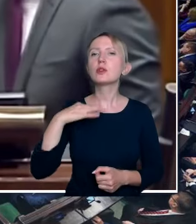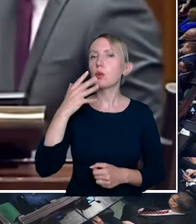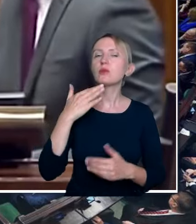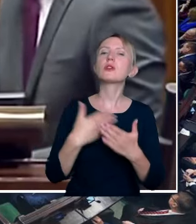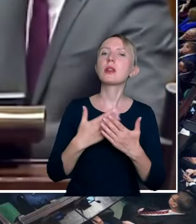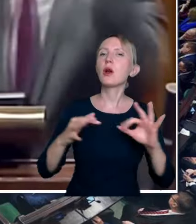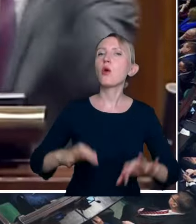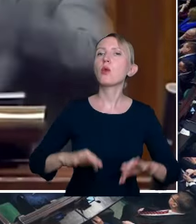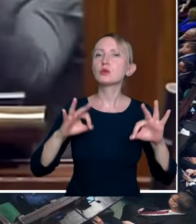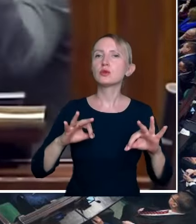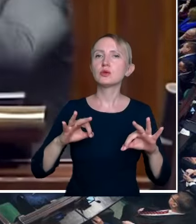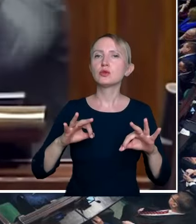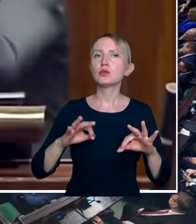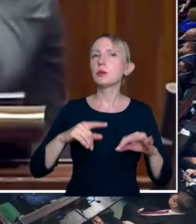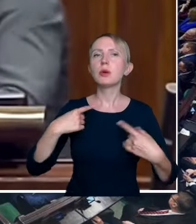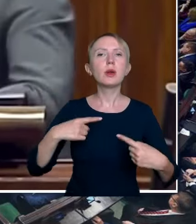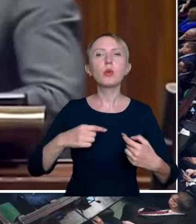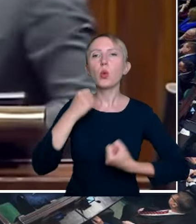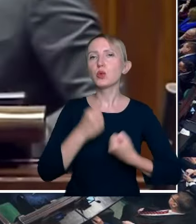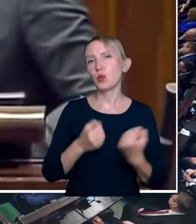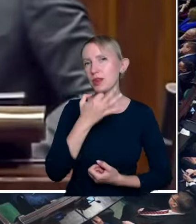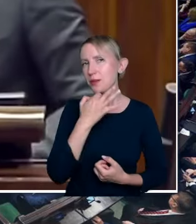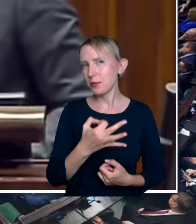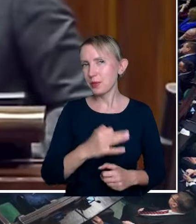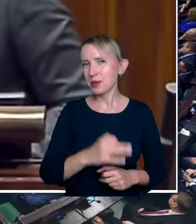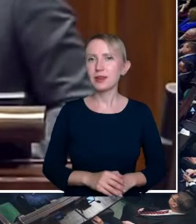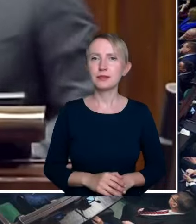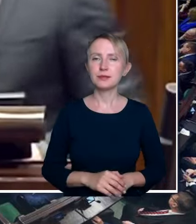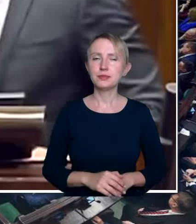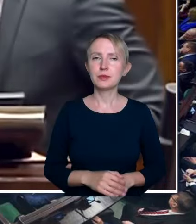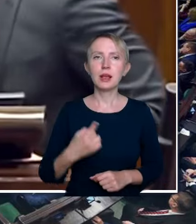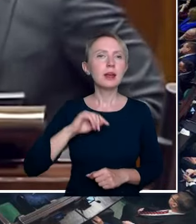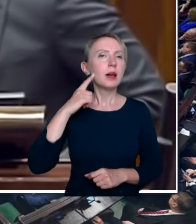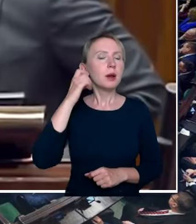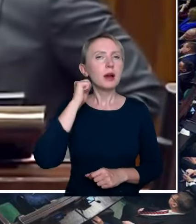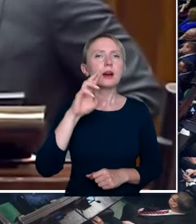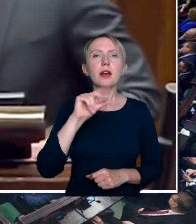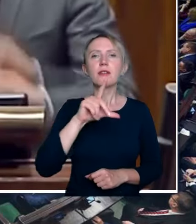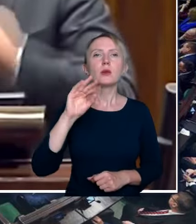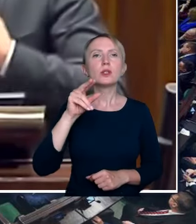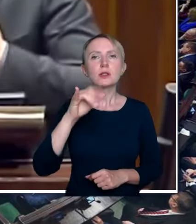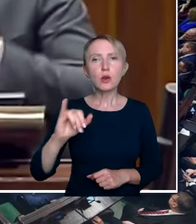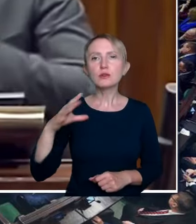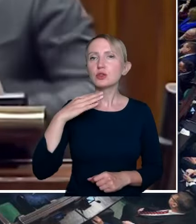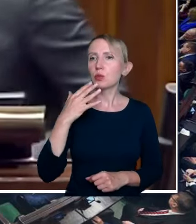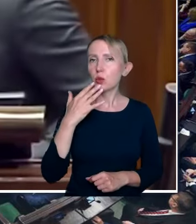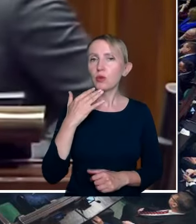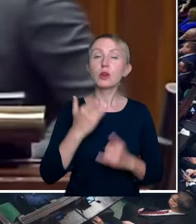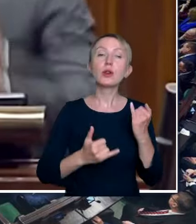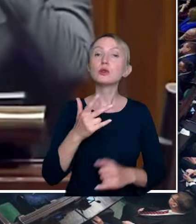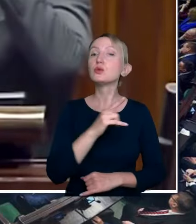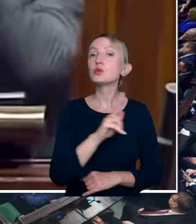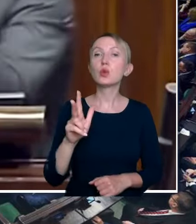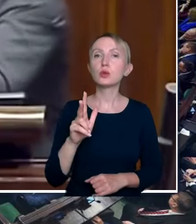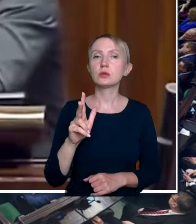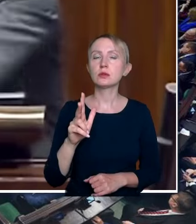wybory, żeby nie zadawać tych pytań. Ja pamiętam Rafała Trzaskowskiego, który mówił o tym, że gdyby